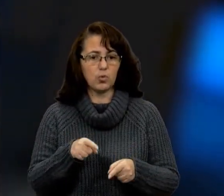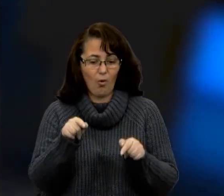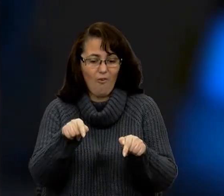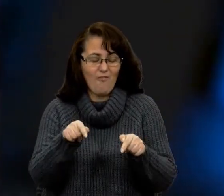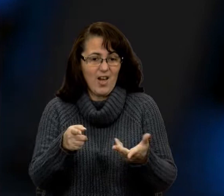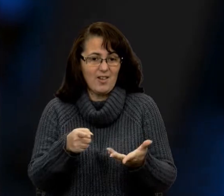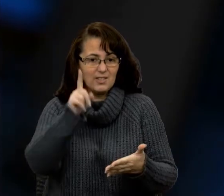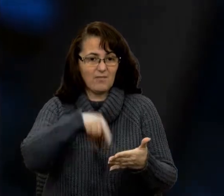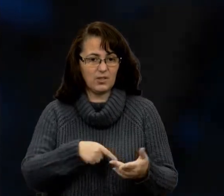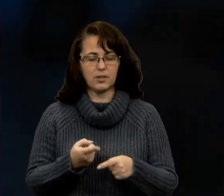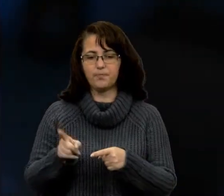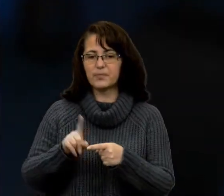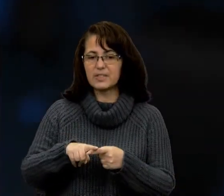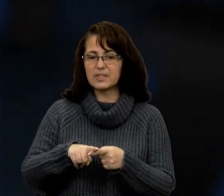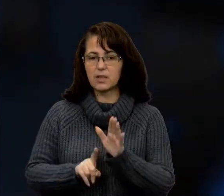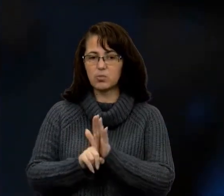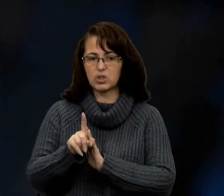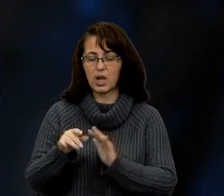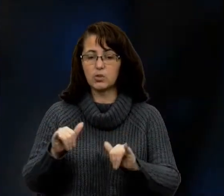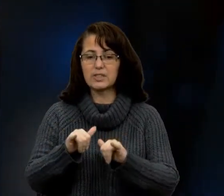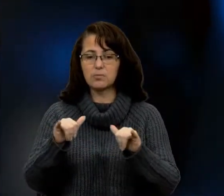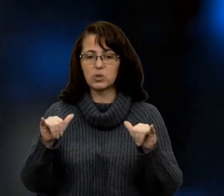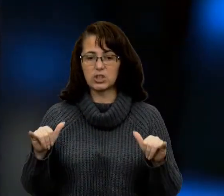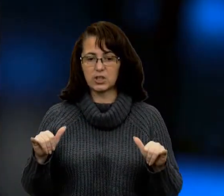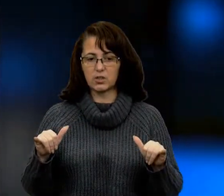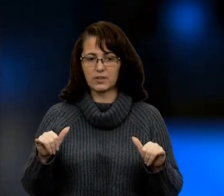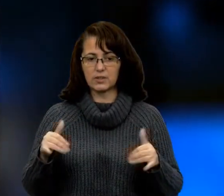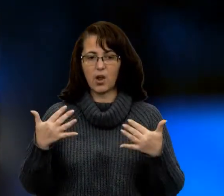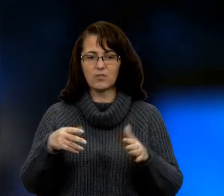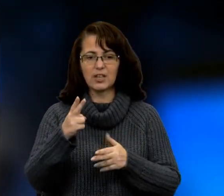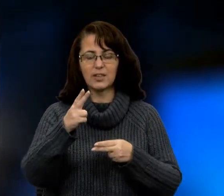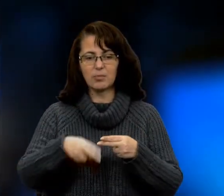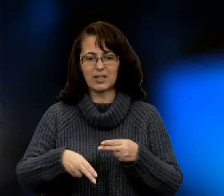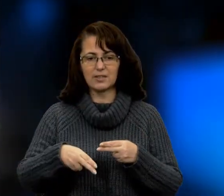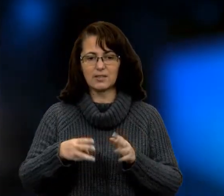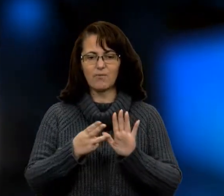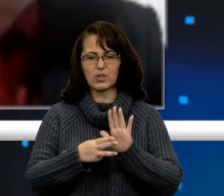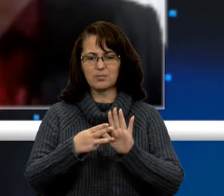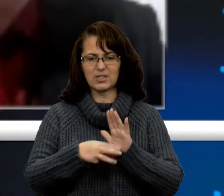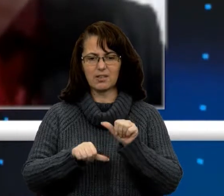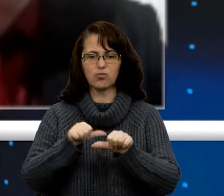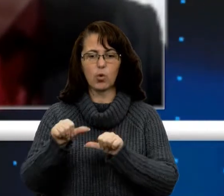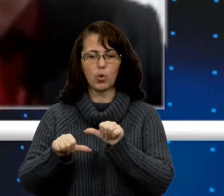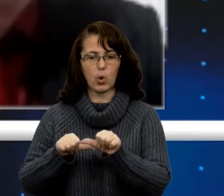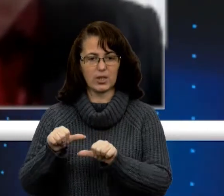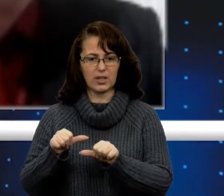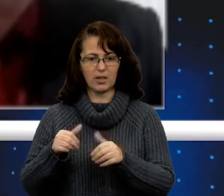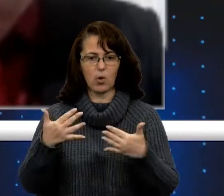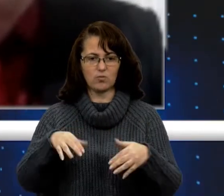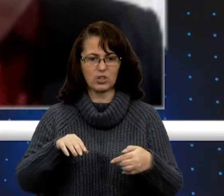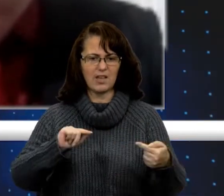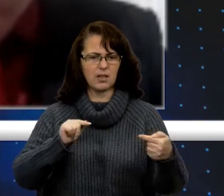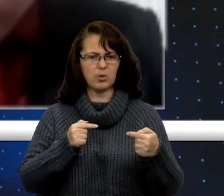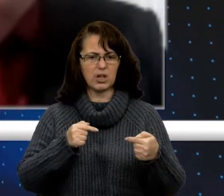Це почалося поширюватися вже наприкінці 80-х років. Вже заперечувати